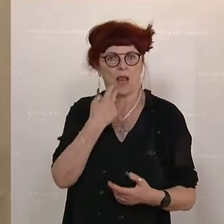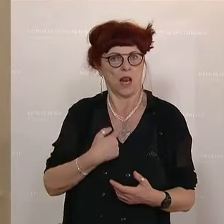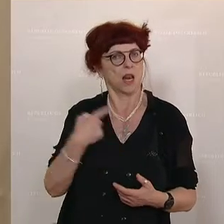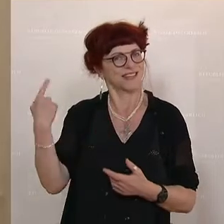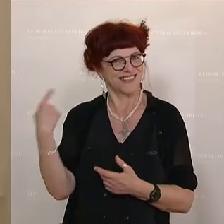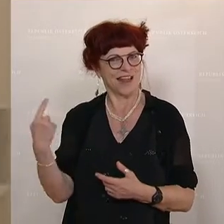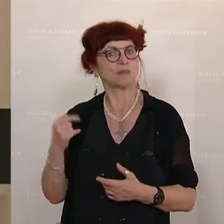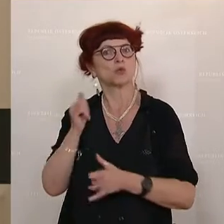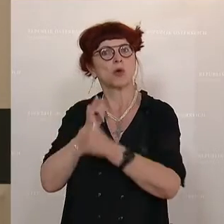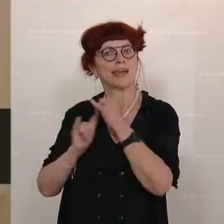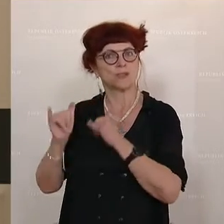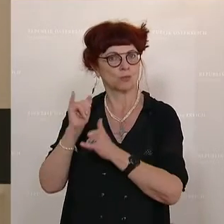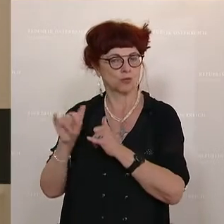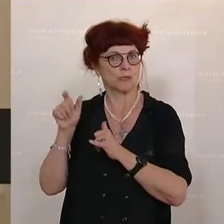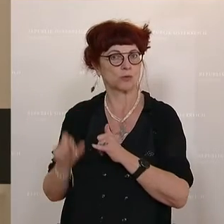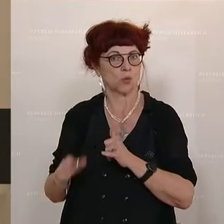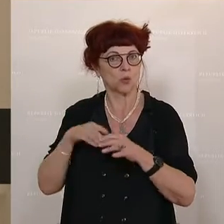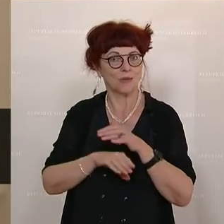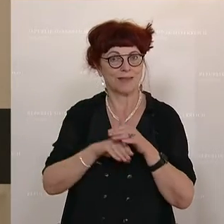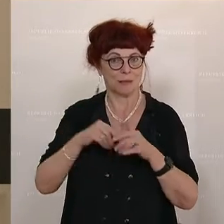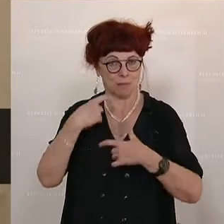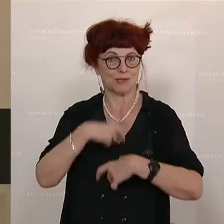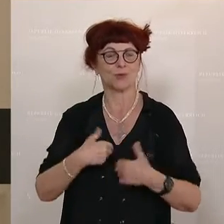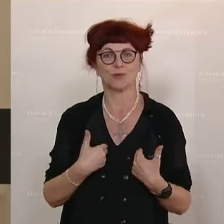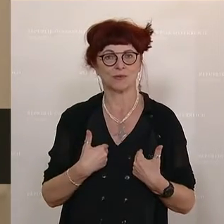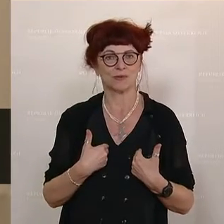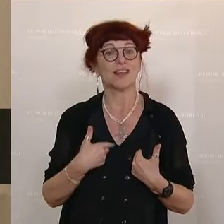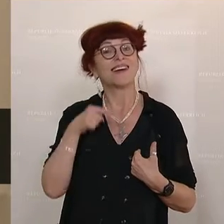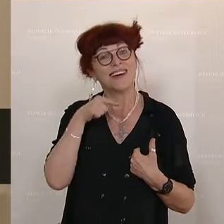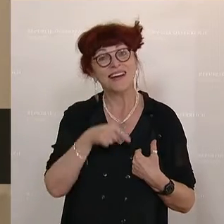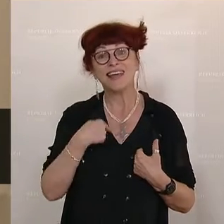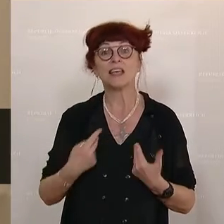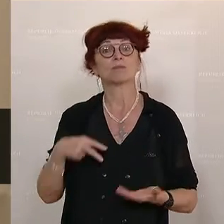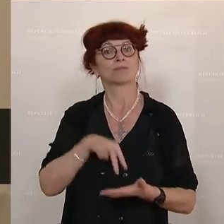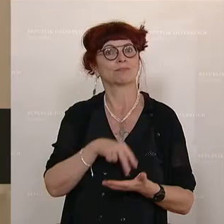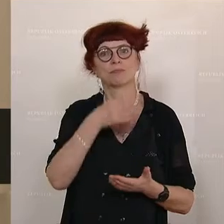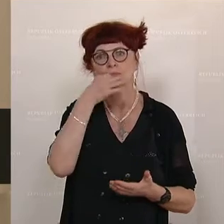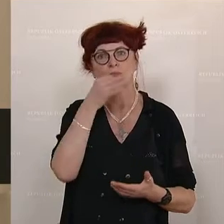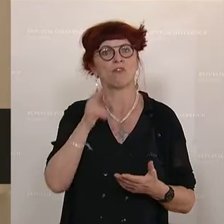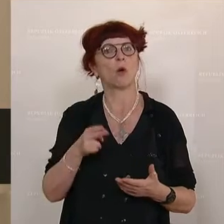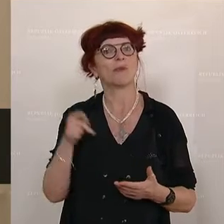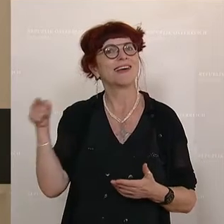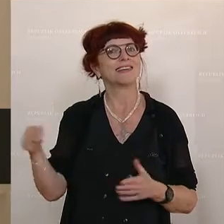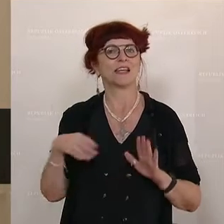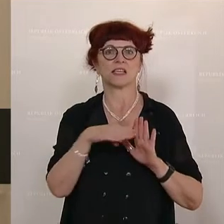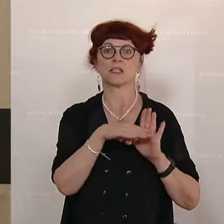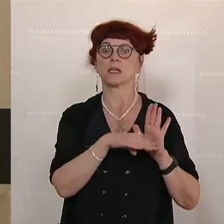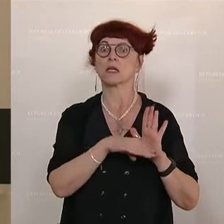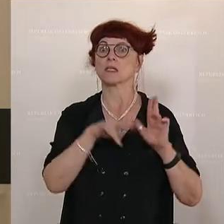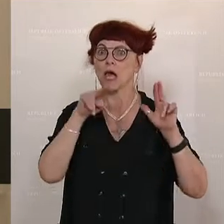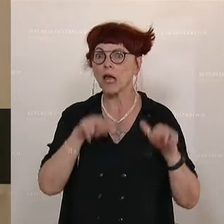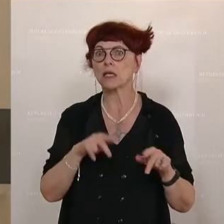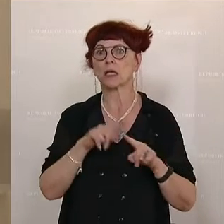Ich sage euch, warum ich hier draußen bin. Dieses Gesetz, Bundesminister, es ist richtig und es ist wichtig.